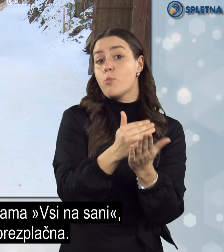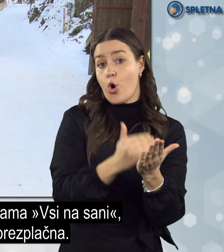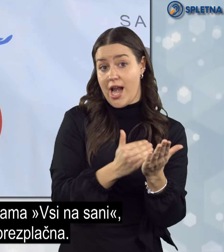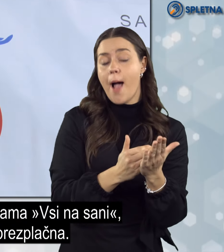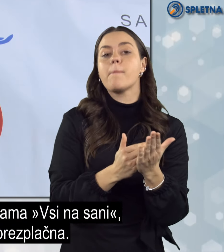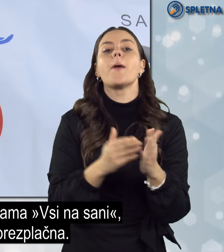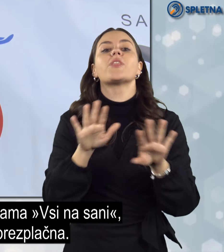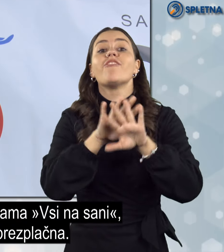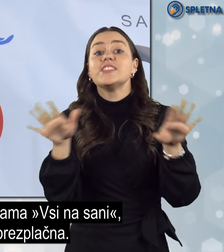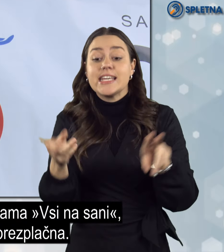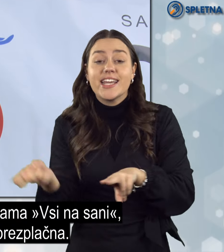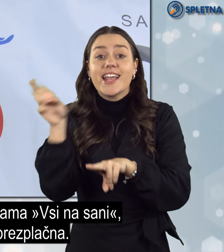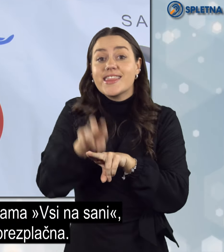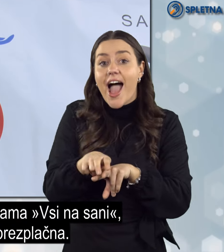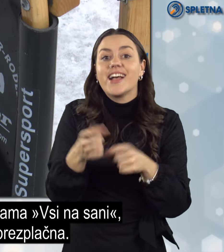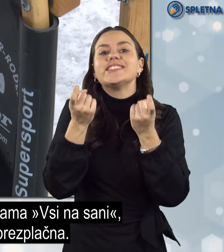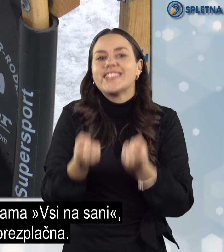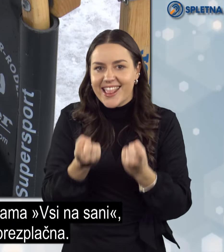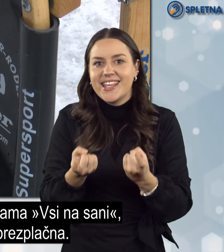sklopu programa Vsi na sanji.